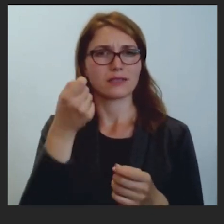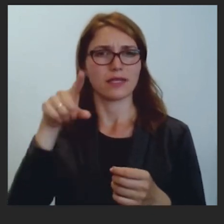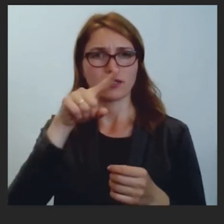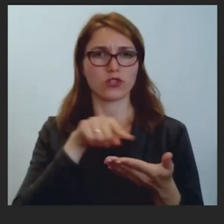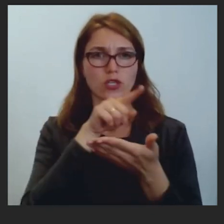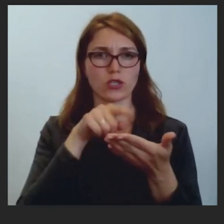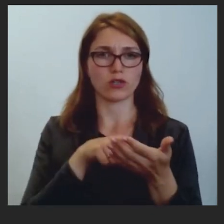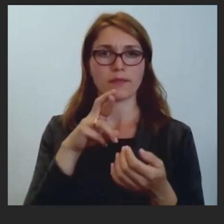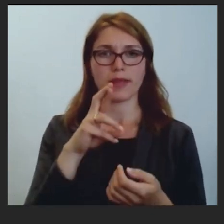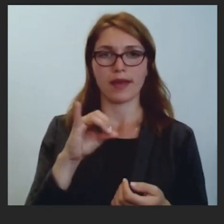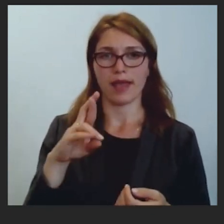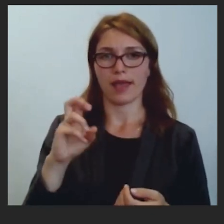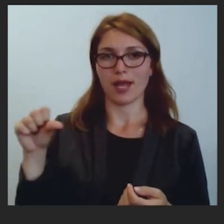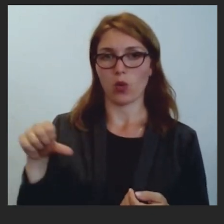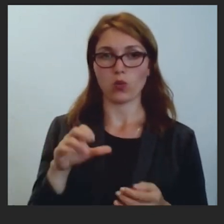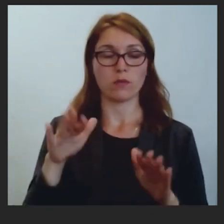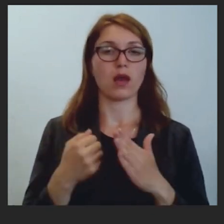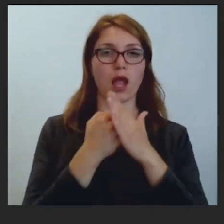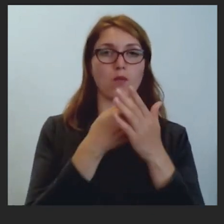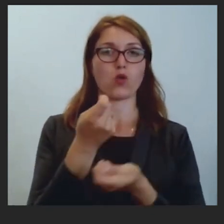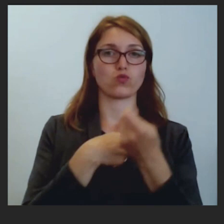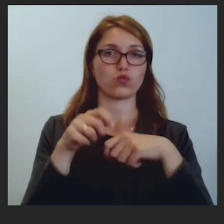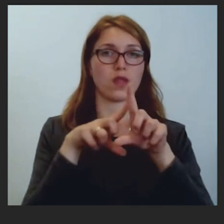Rēp kungam par atbalstu uzņēmējiem.